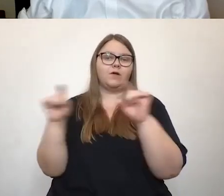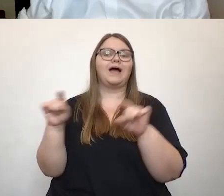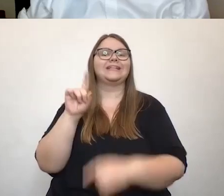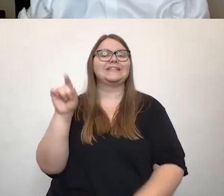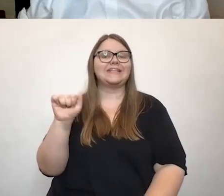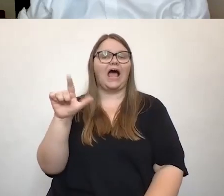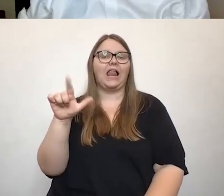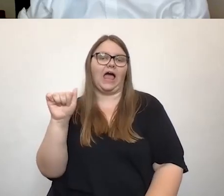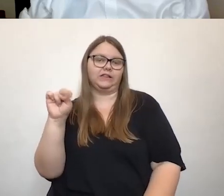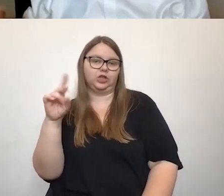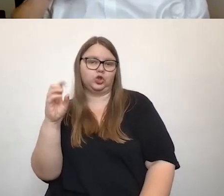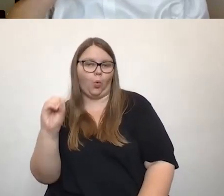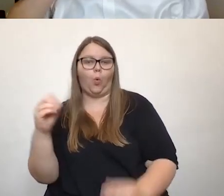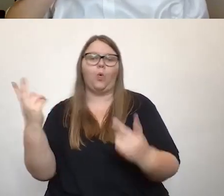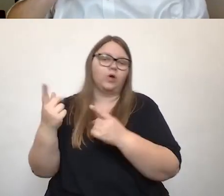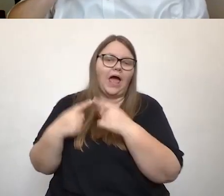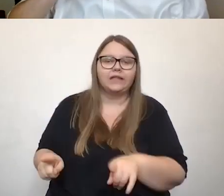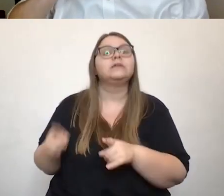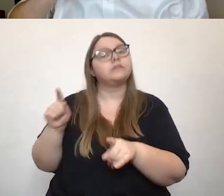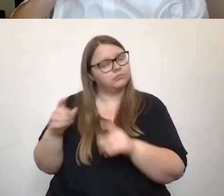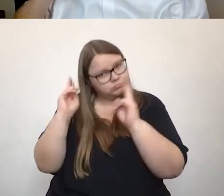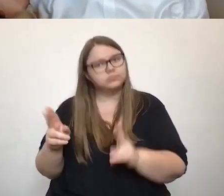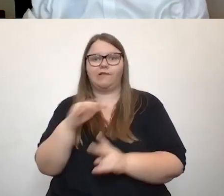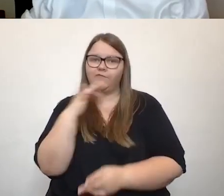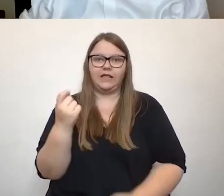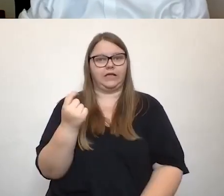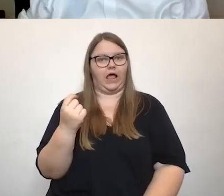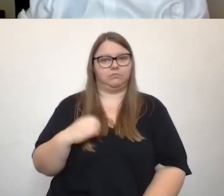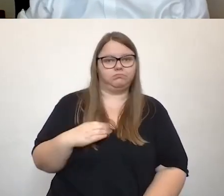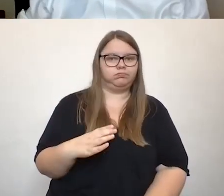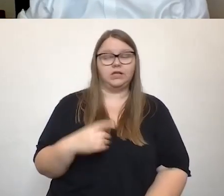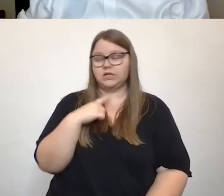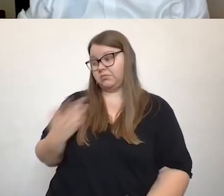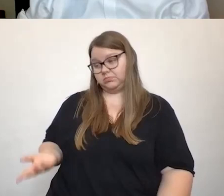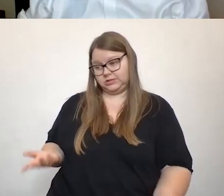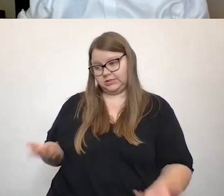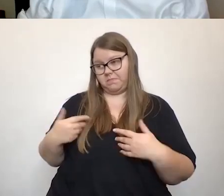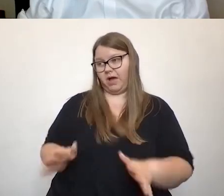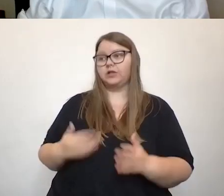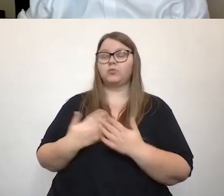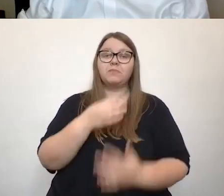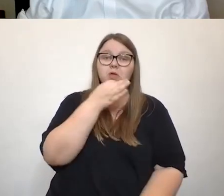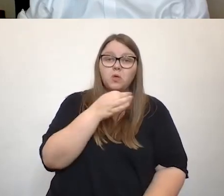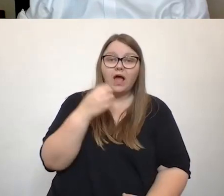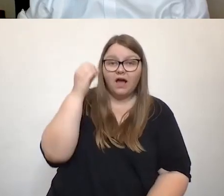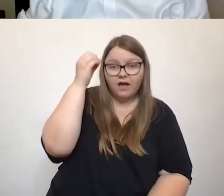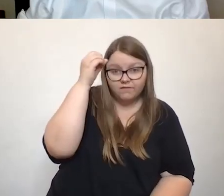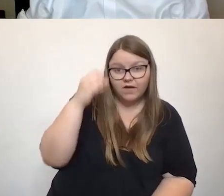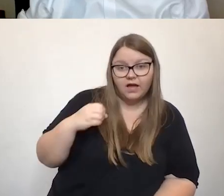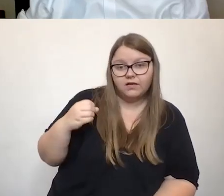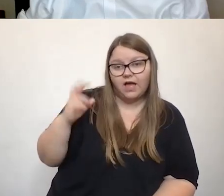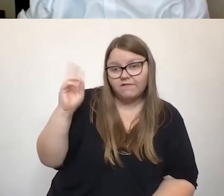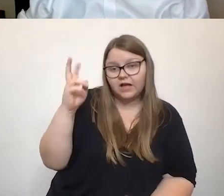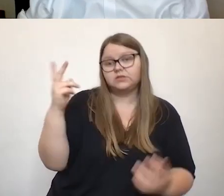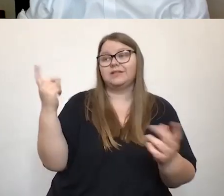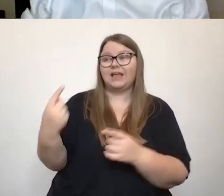wirklich auch gut verdienen an dem, was sie da tun, wenn die tatsächlich sagen, sie sind nicht bereit, auch Jugendlichen und jungen Erwachsenen, keinen Schulabschluss haben, einen